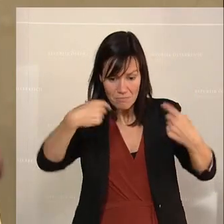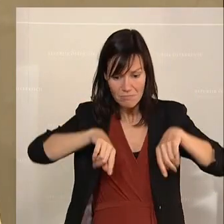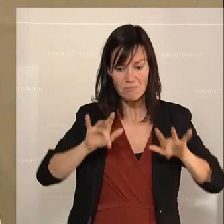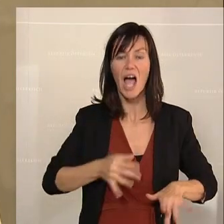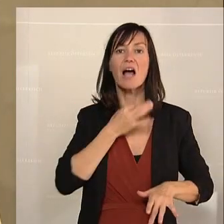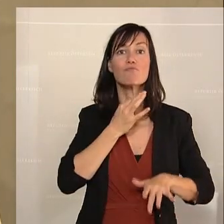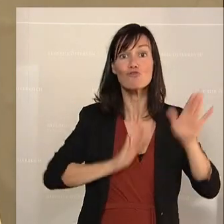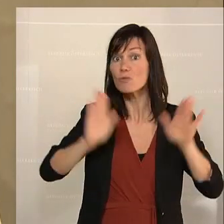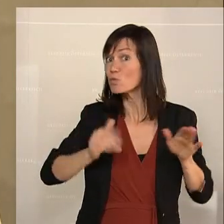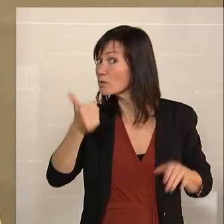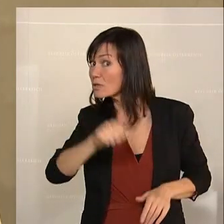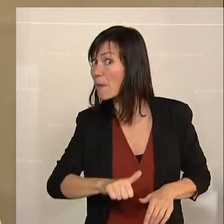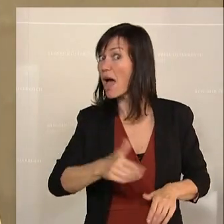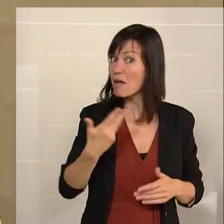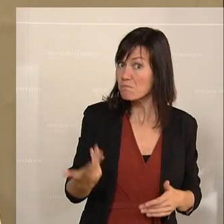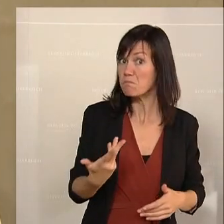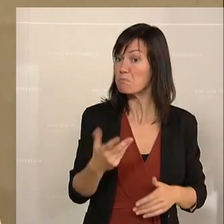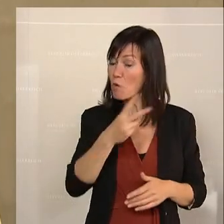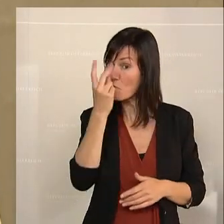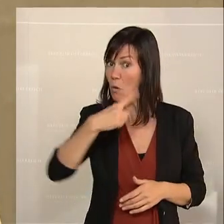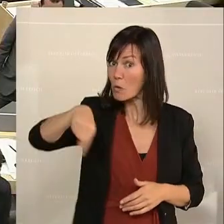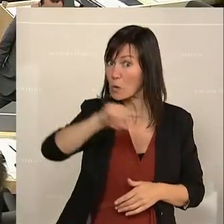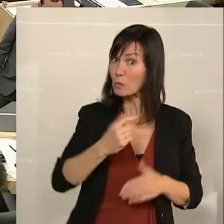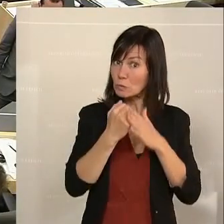Belastungen der österreichischen Bevölkerung sagen.